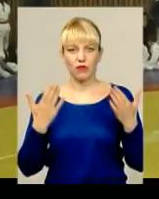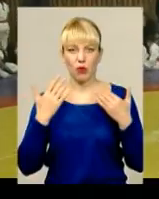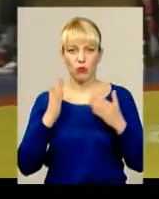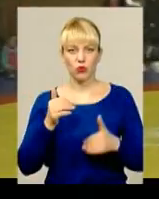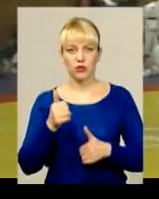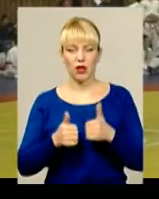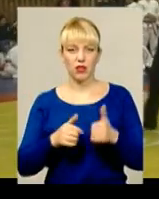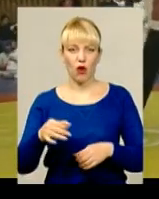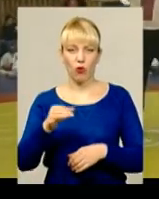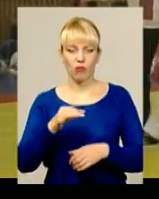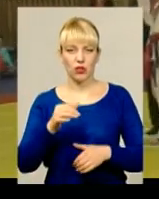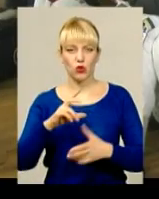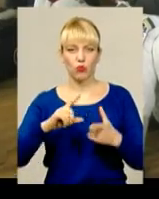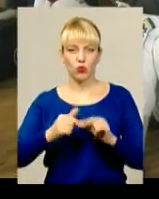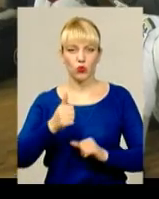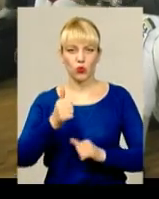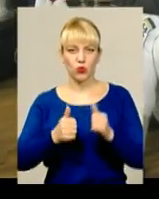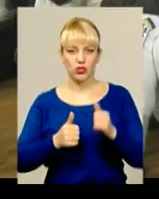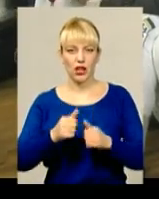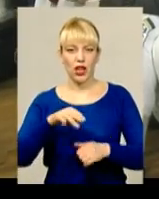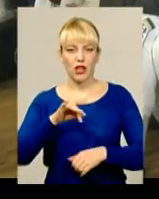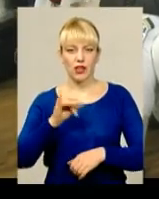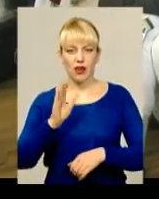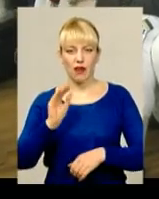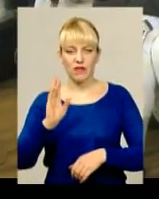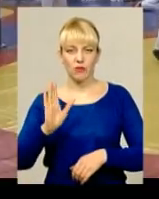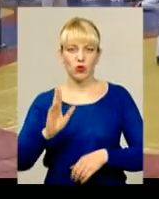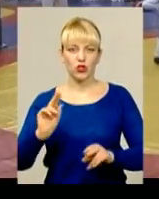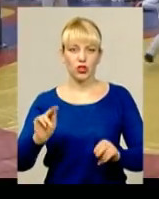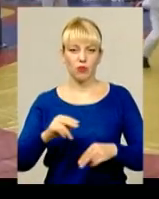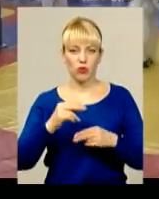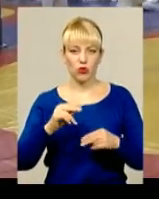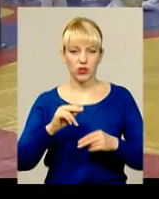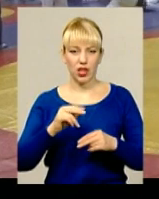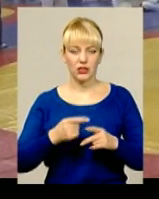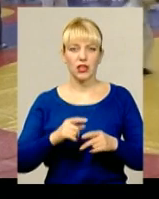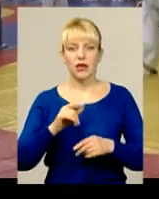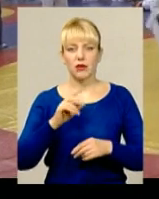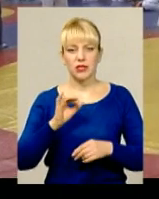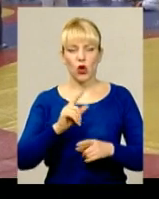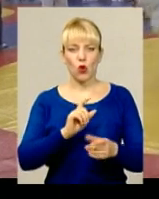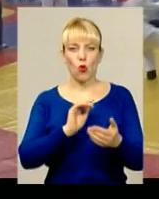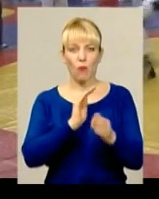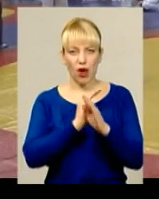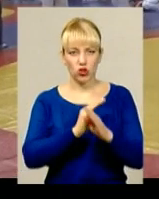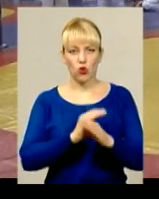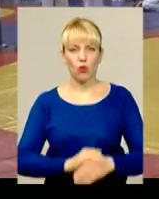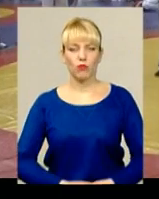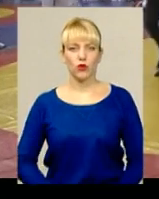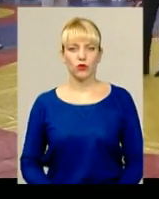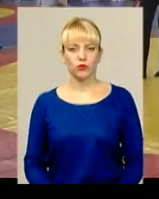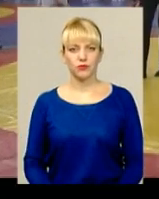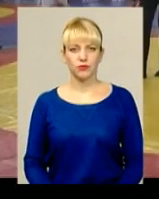обласному турнірі, а в травні візьмуть участь у Чемпіонаті України з рукупачного бою. Ярослава Антошевська, Володимир Паламар для інформаційного